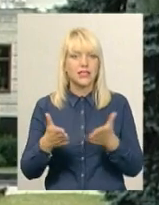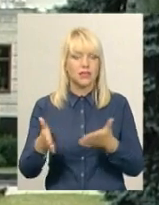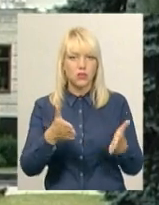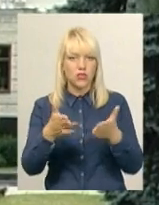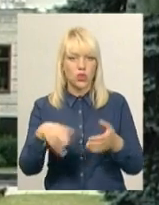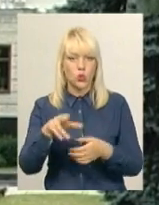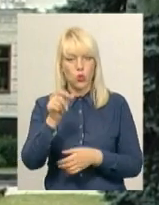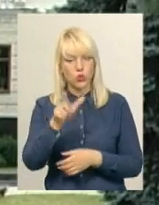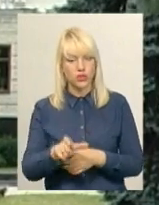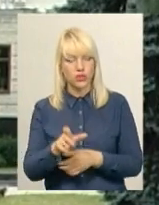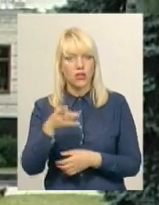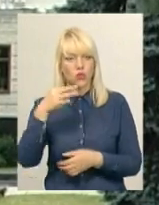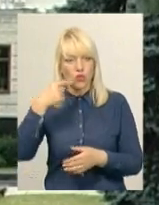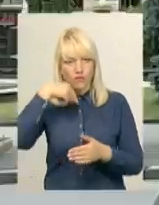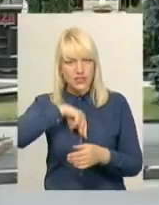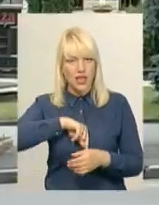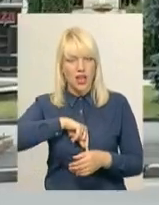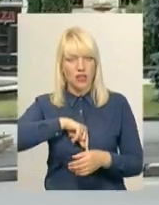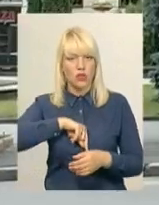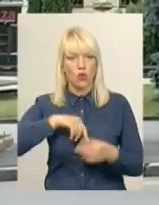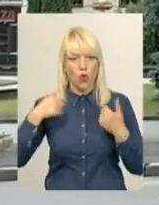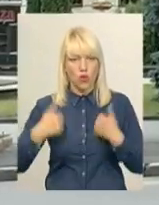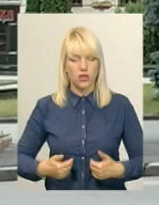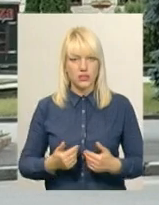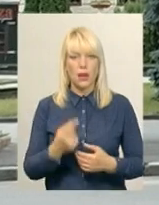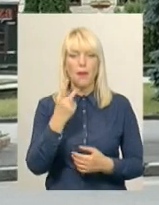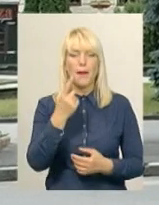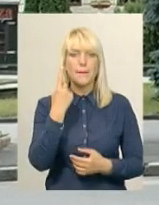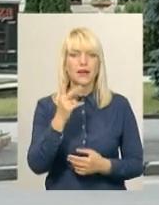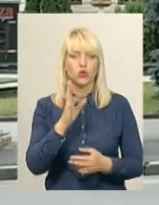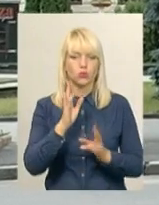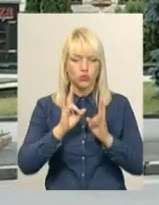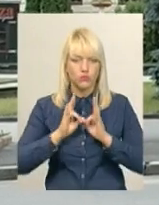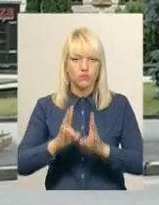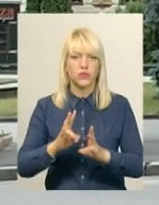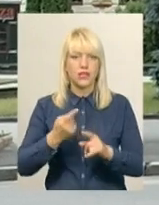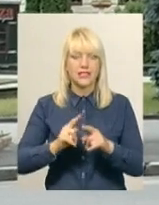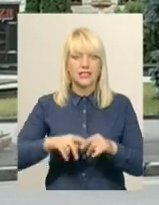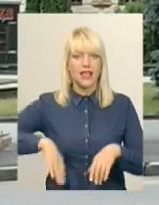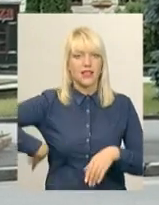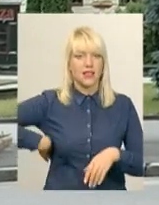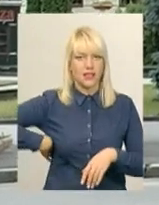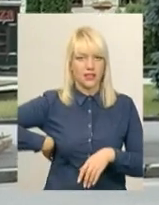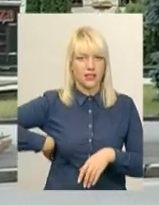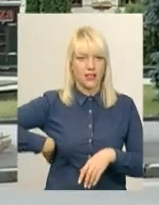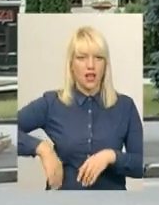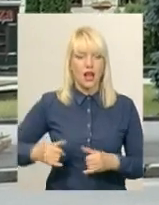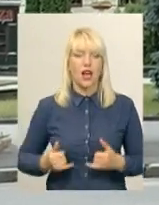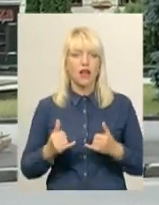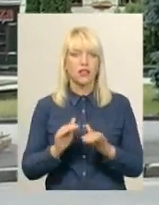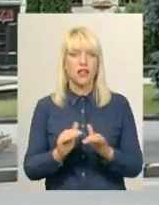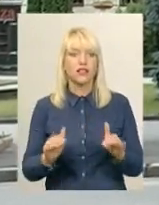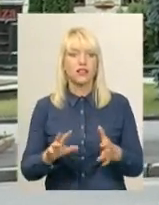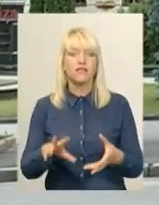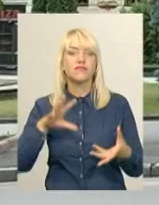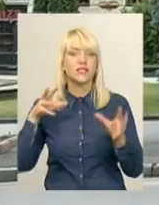тої саме людини, але вже всередину організм. І першим пострадають людські нирки, а для дітей то взагалі